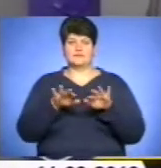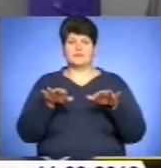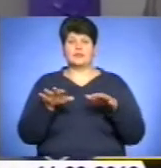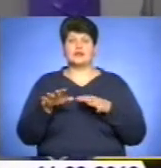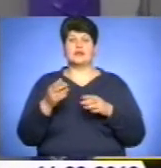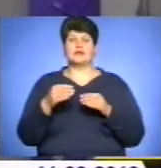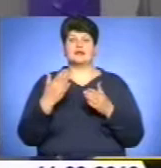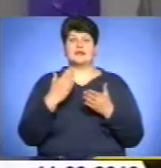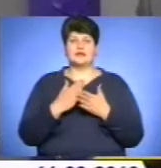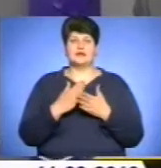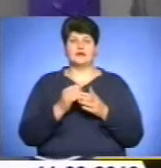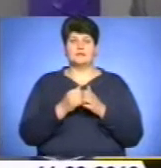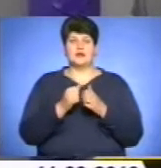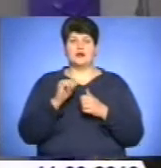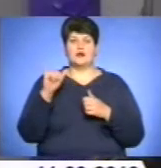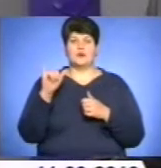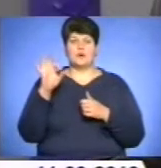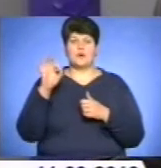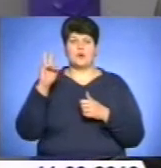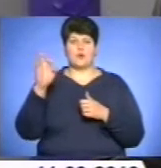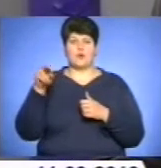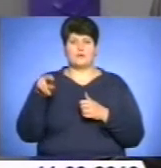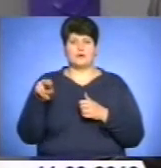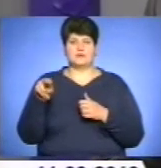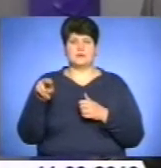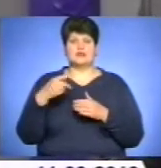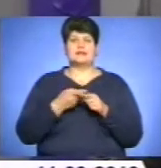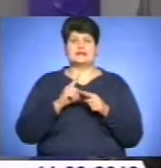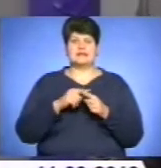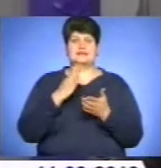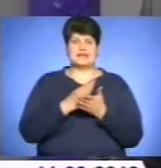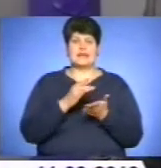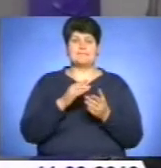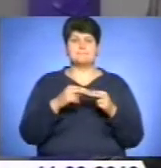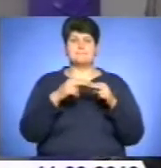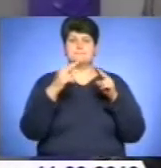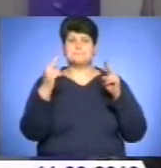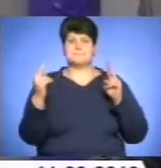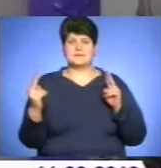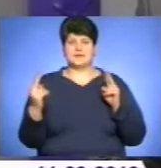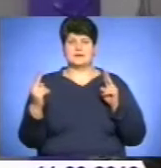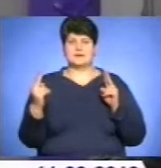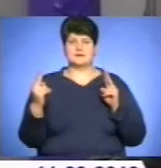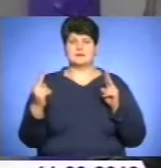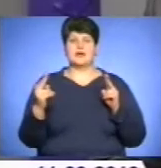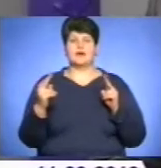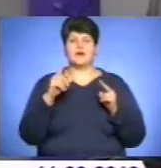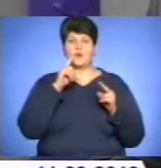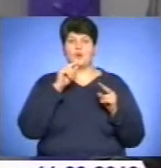районі Окоп, це міст є в районі, там де Кугут співає на три держави,